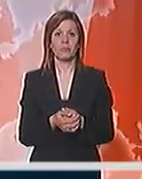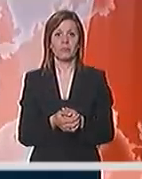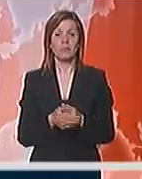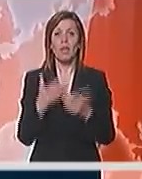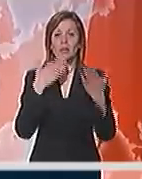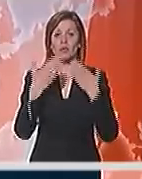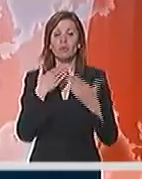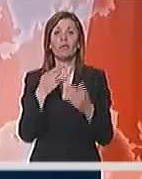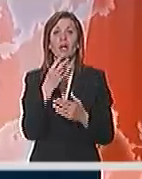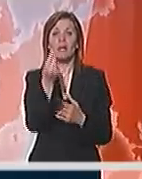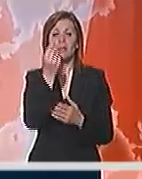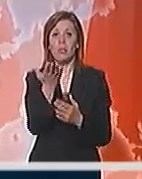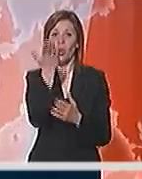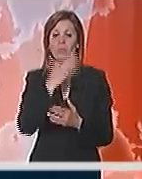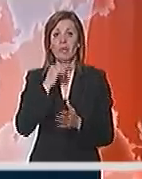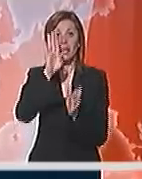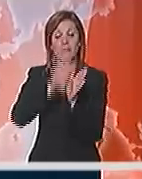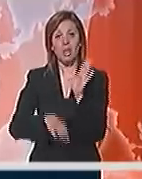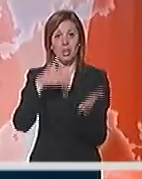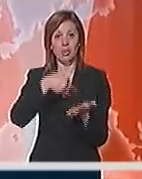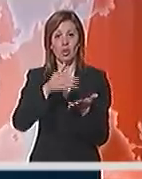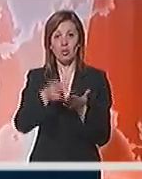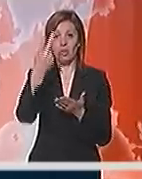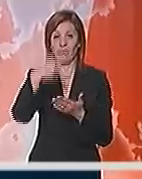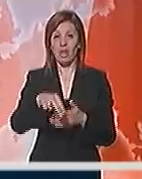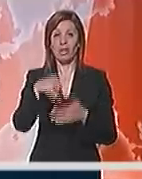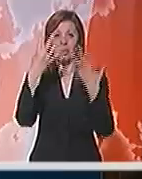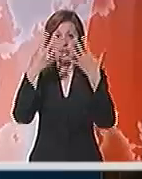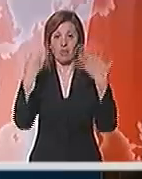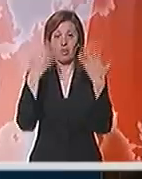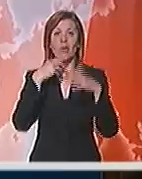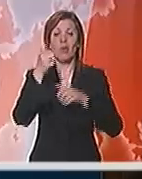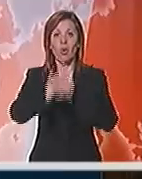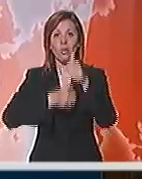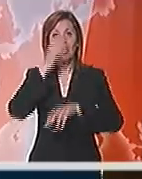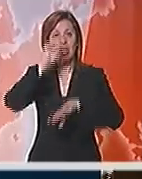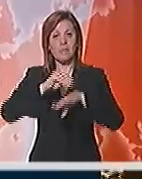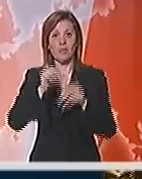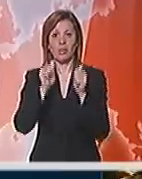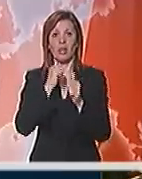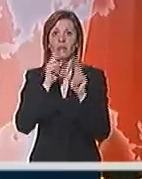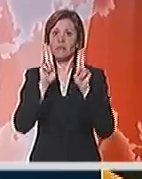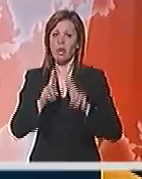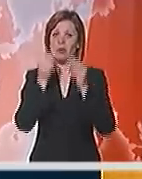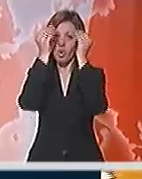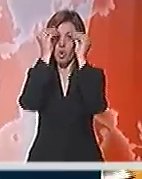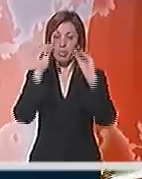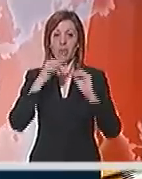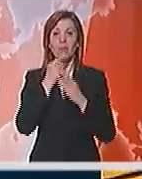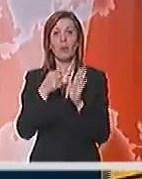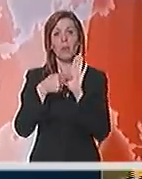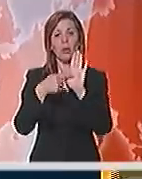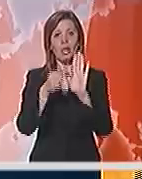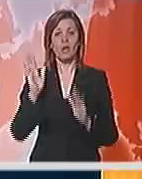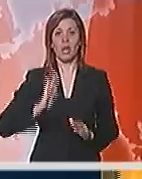Skupština Srbije uspjela je da smanji troškove u 2009. godini. Izveštaj koji je danas zvanično objavljen pokazuje